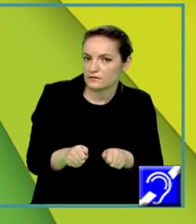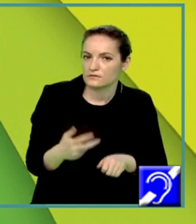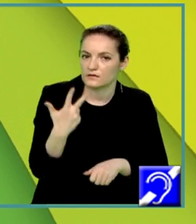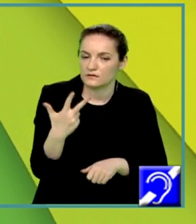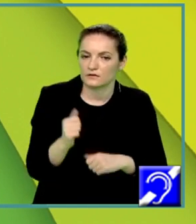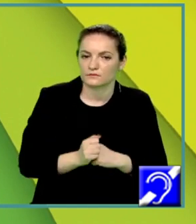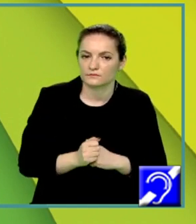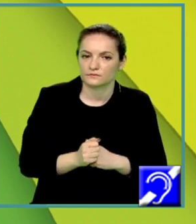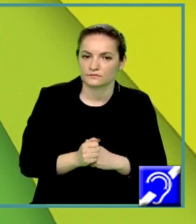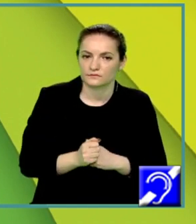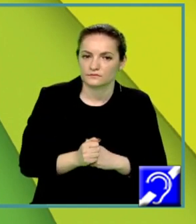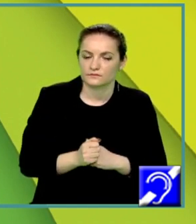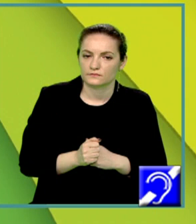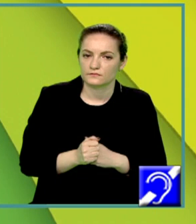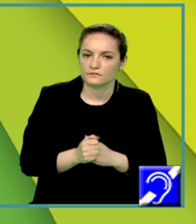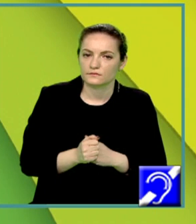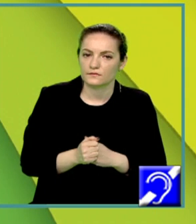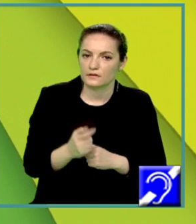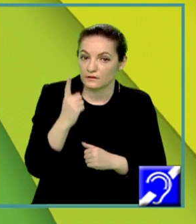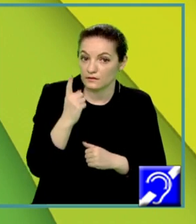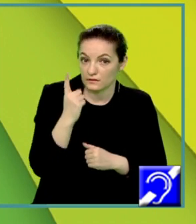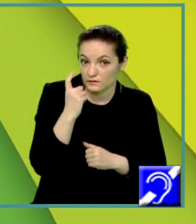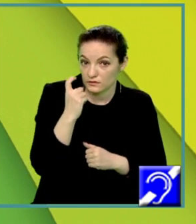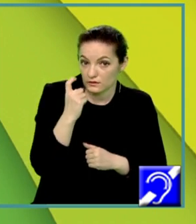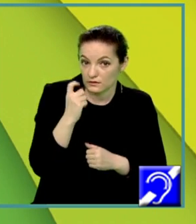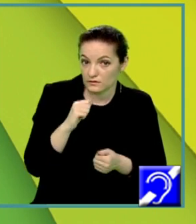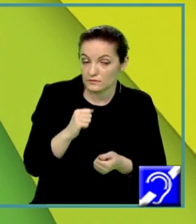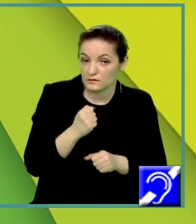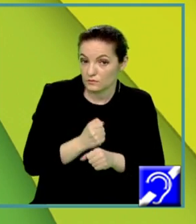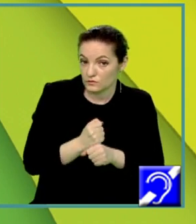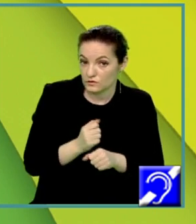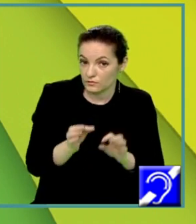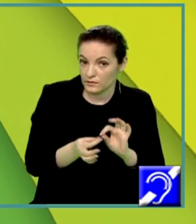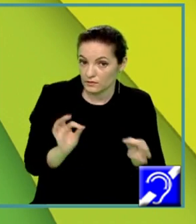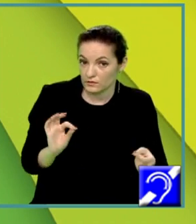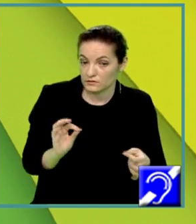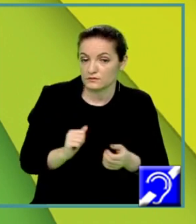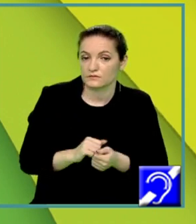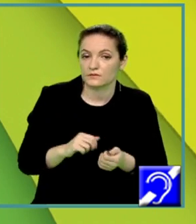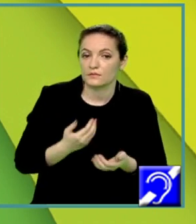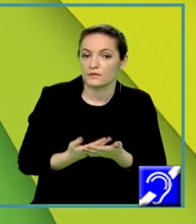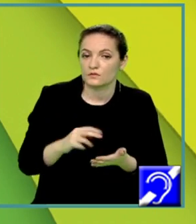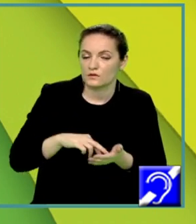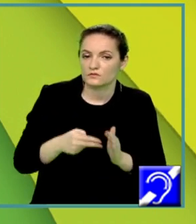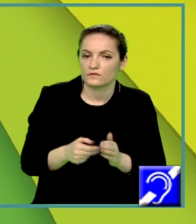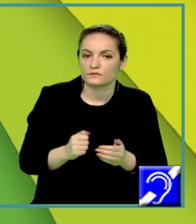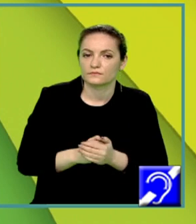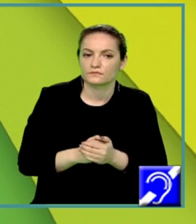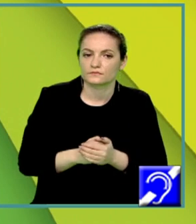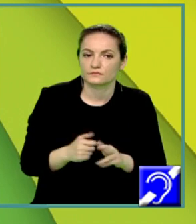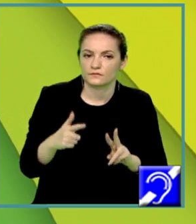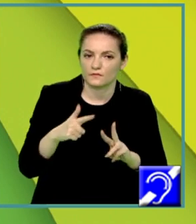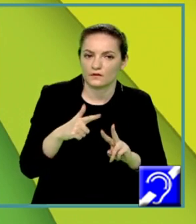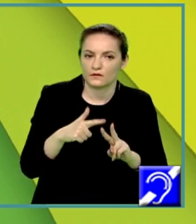Revenim la ecuația dată și încercăm să lucrăm pe ea pentru a rezolva exercițiul. Avem radical